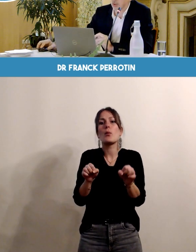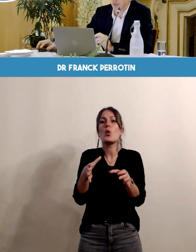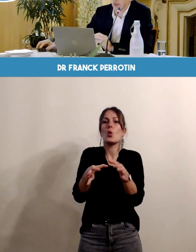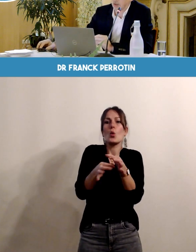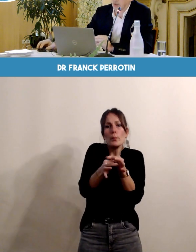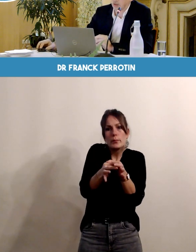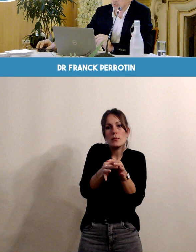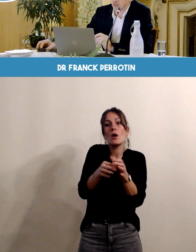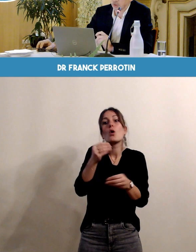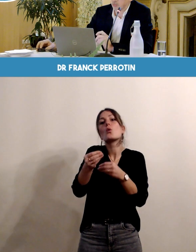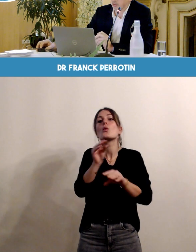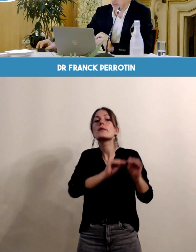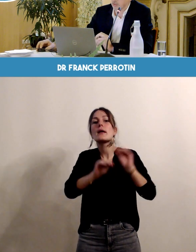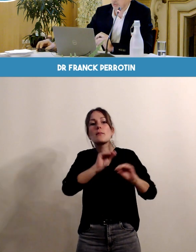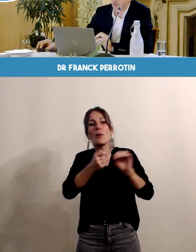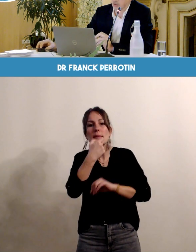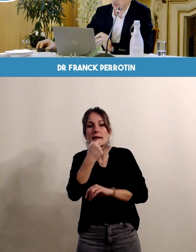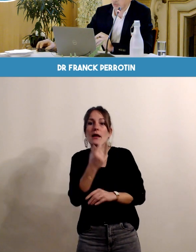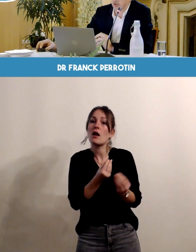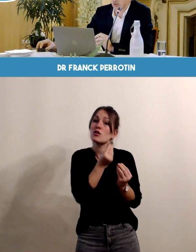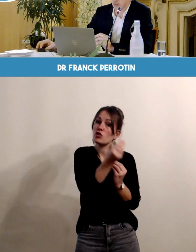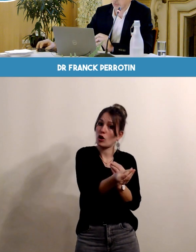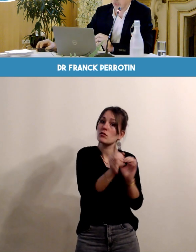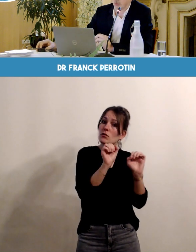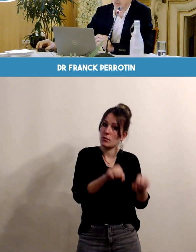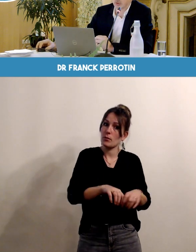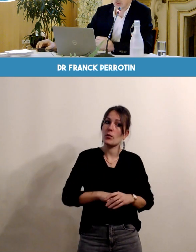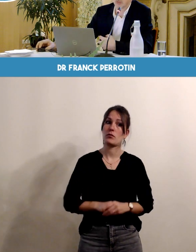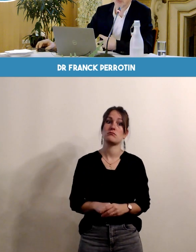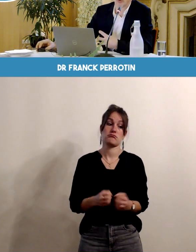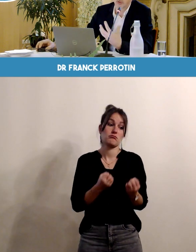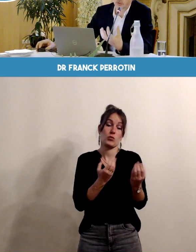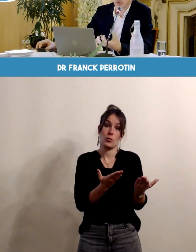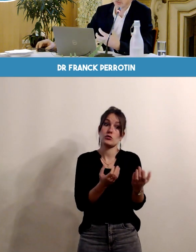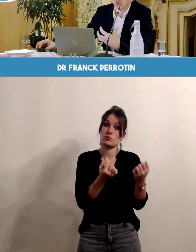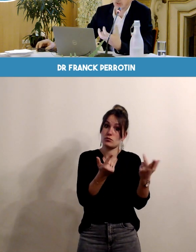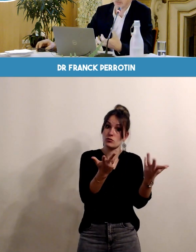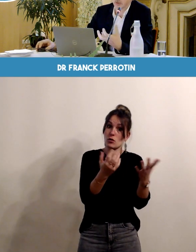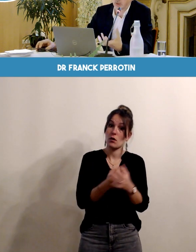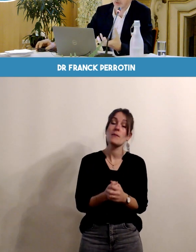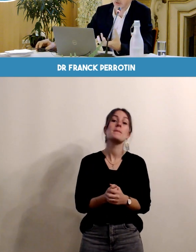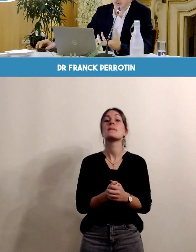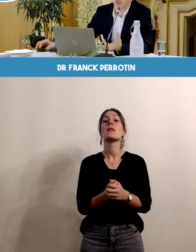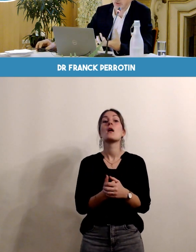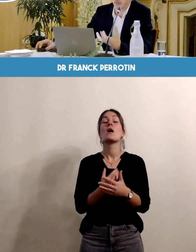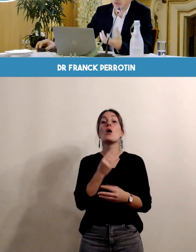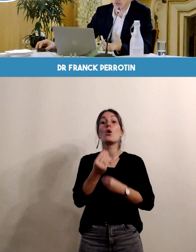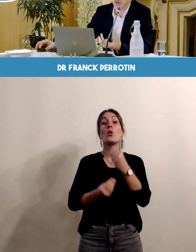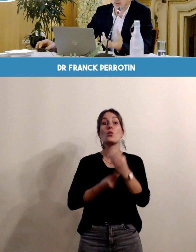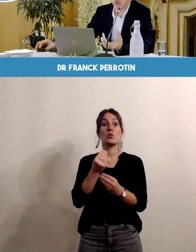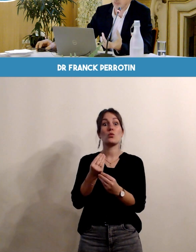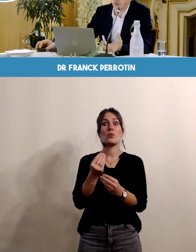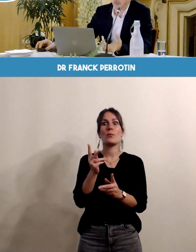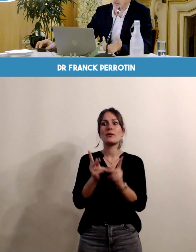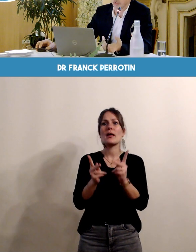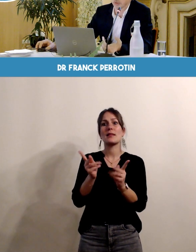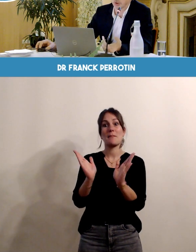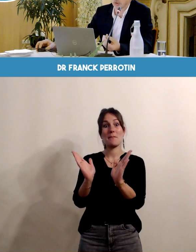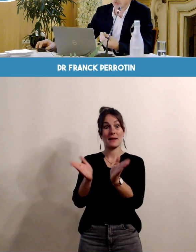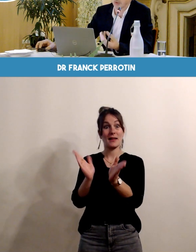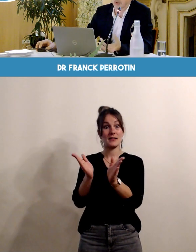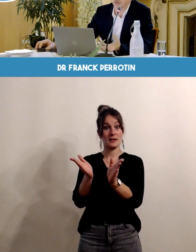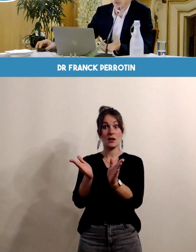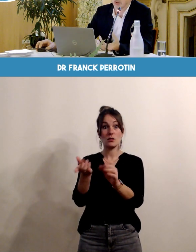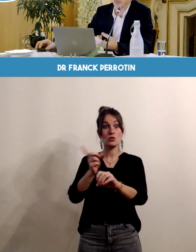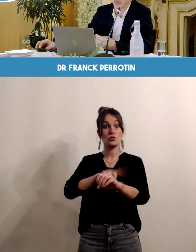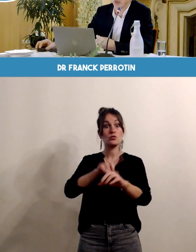médicaux et il y des choses qui peuvent être éventuellement proposées ou une orientation également très précoce vers la maternité qui pourra prendre en